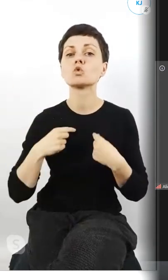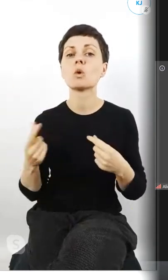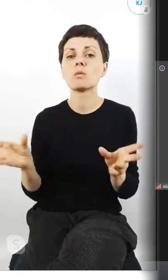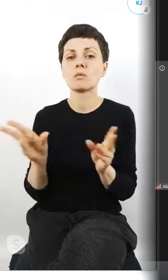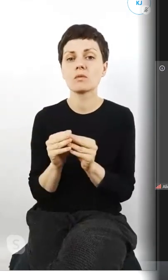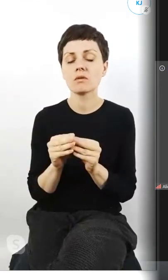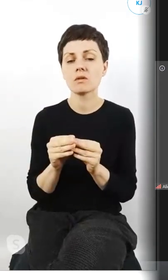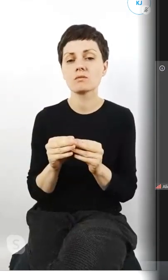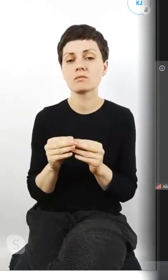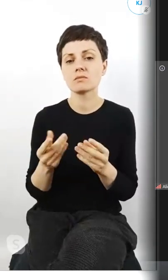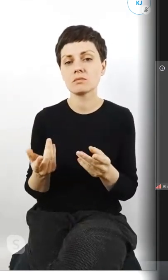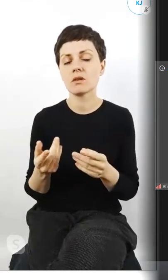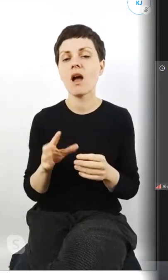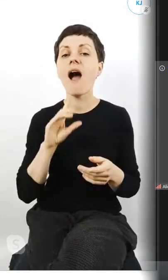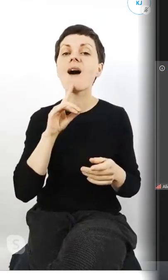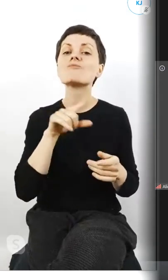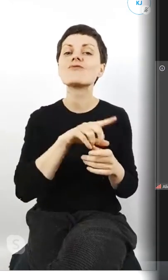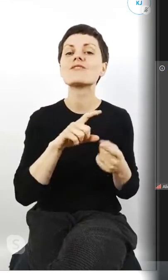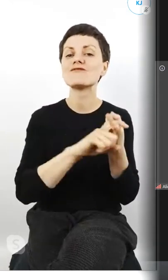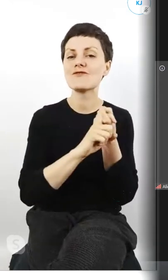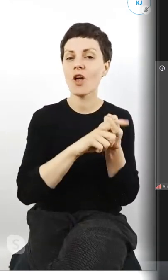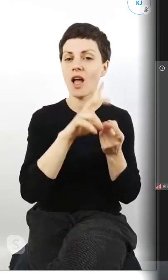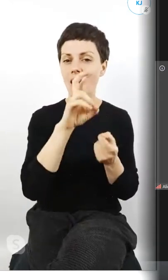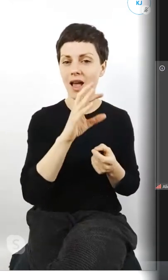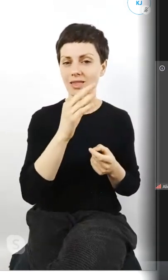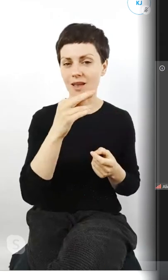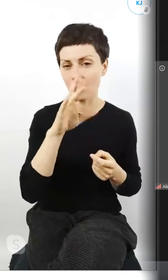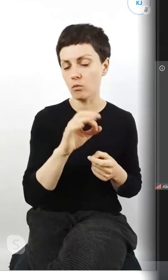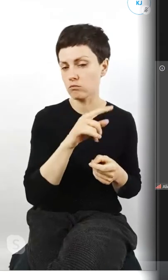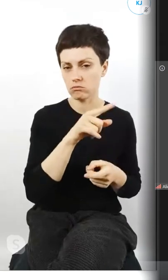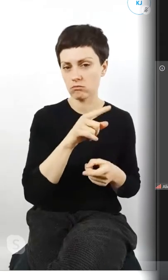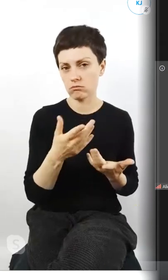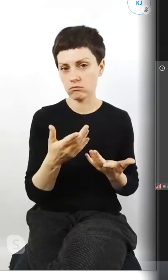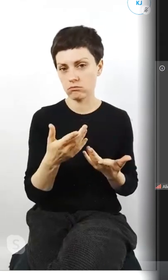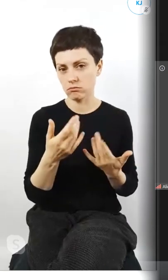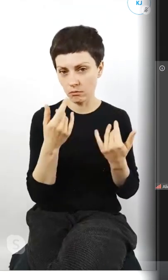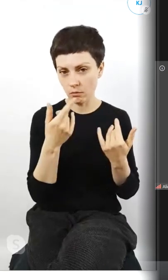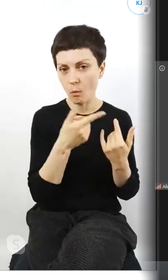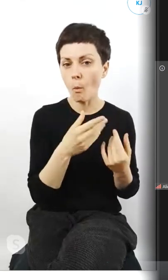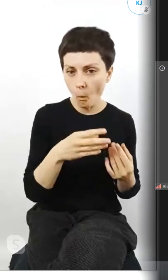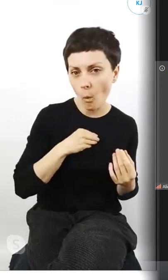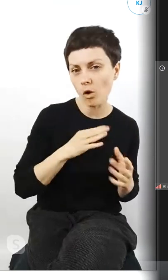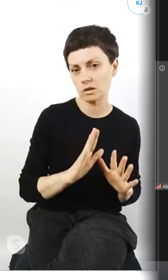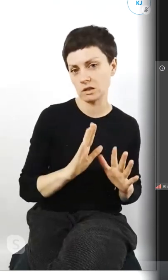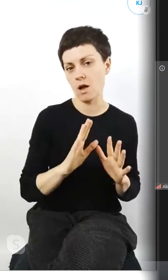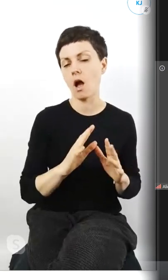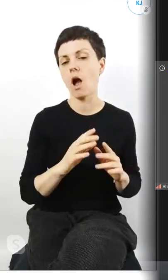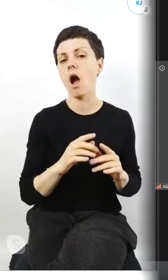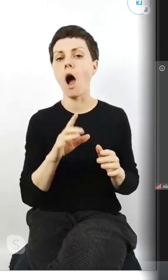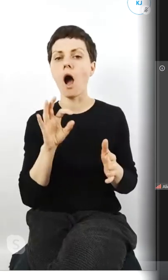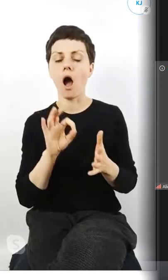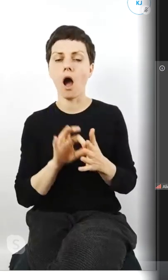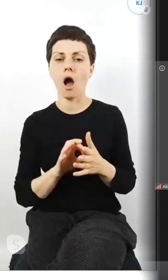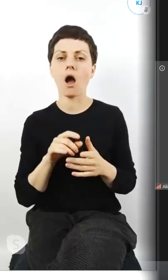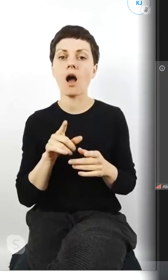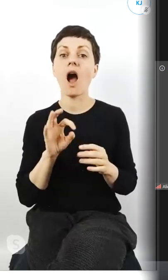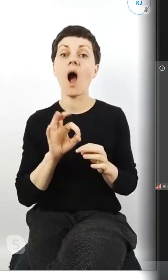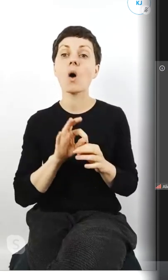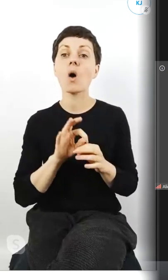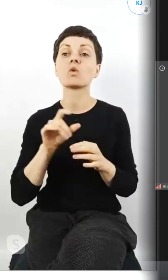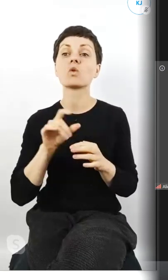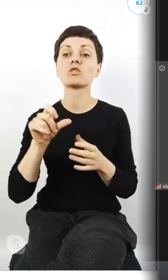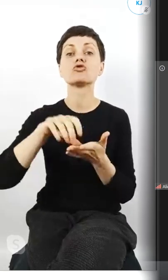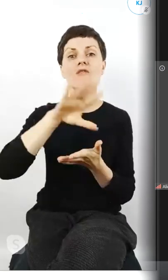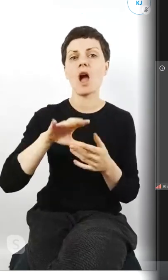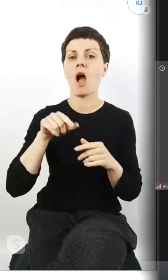hetero to jest trochę troszeczkę troszeczkę bardziej możliwe, zwłaszcza właśnie będąc w takim środowisku,